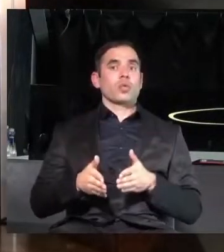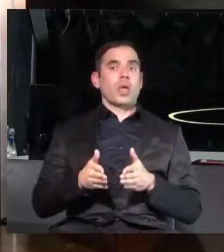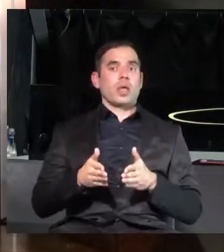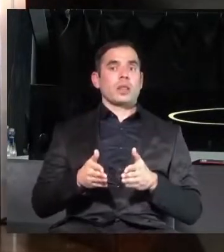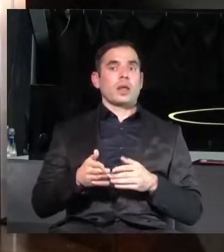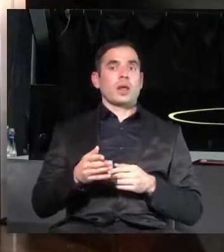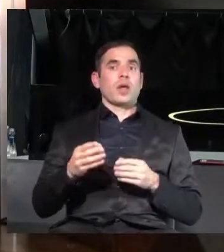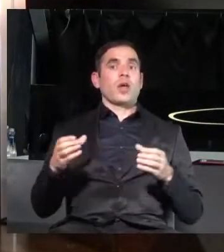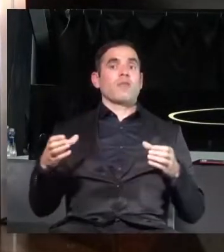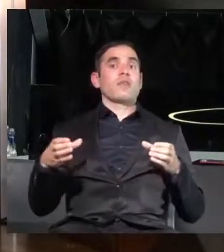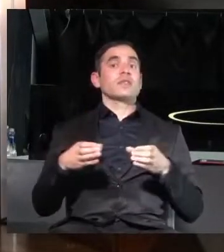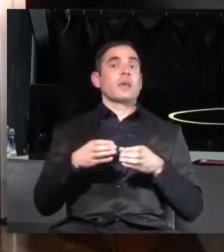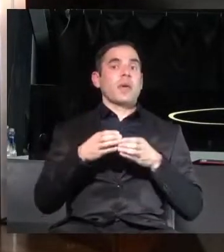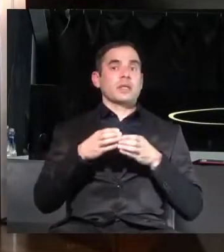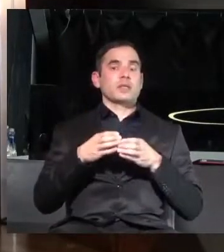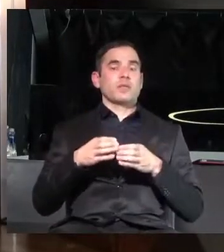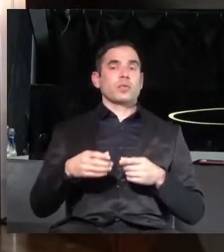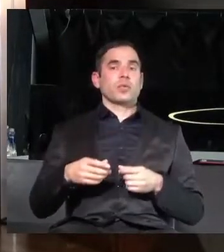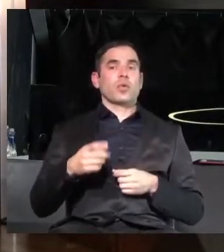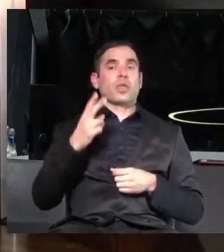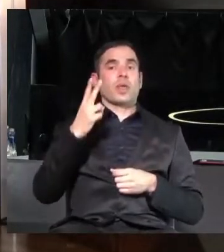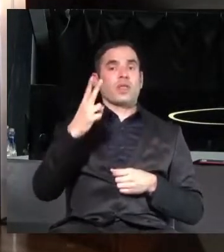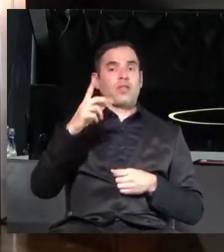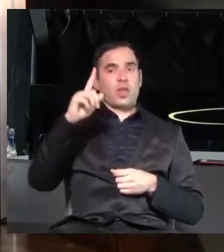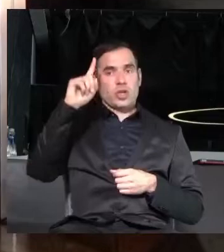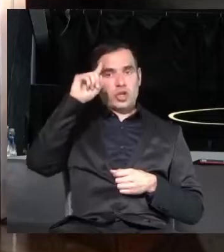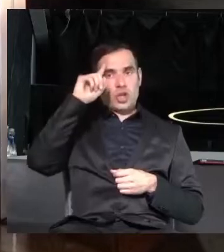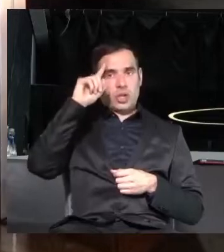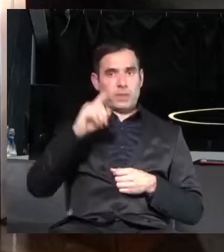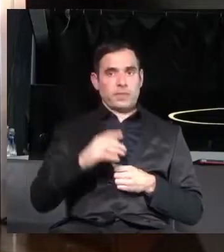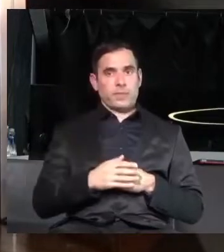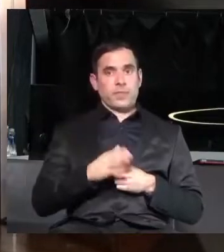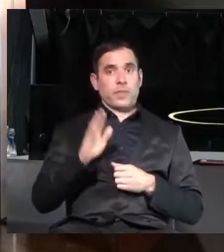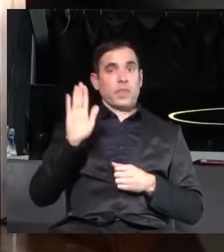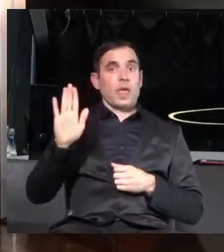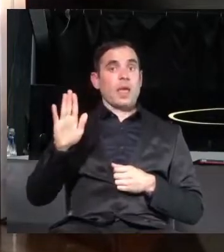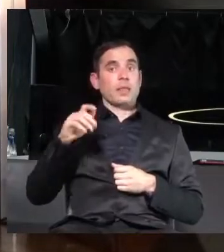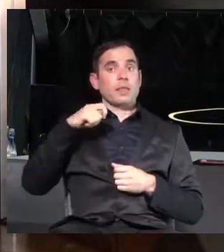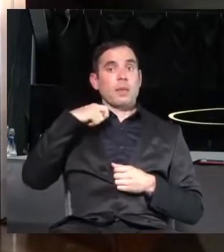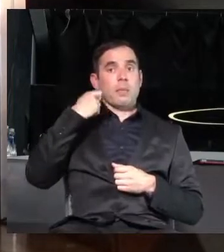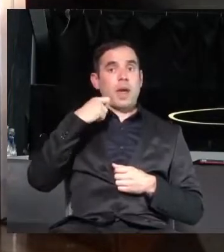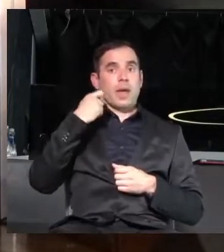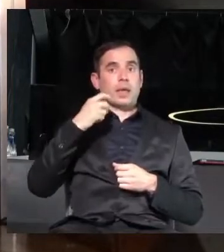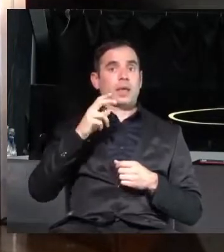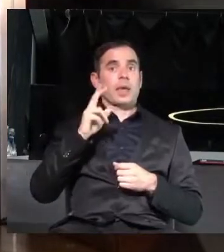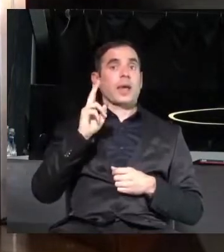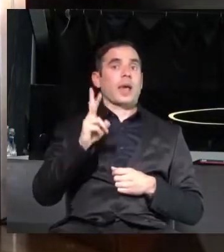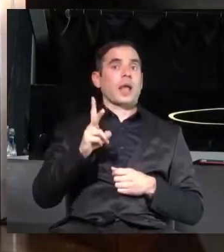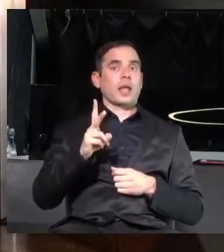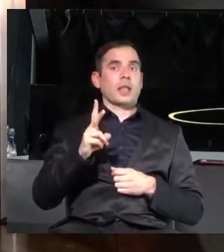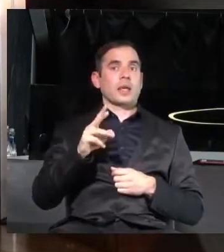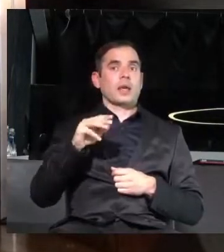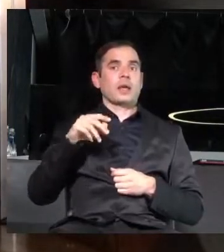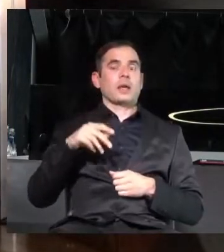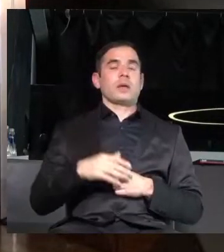семейството на две жени. Нейните майки, Калина и Джейн.